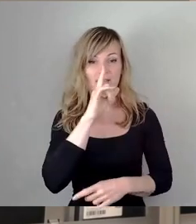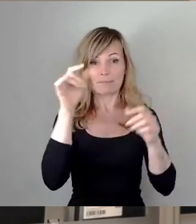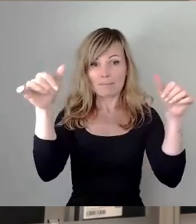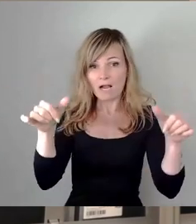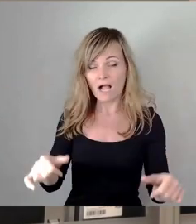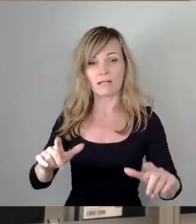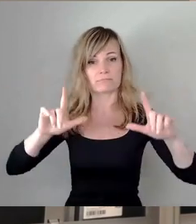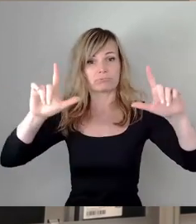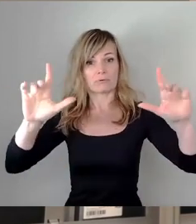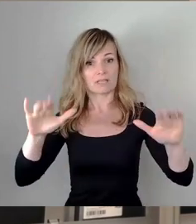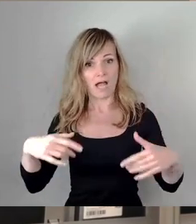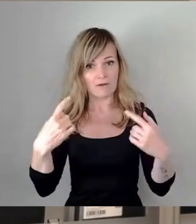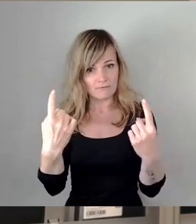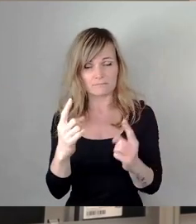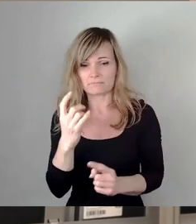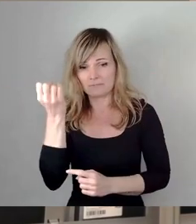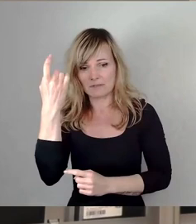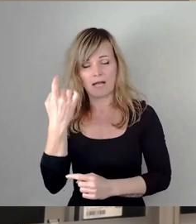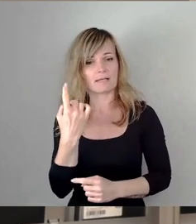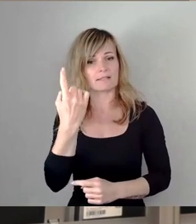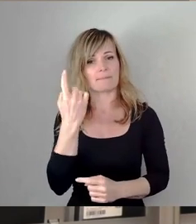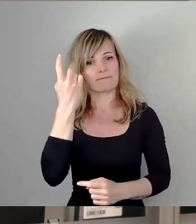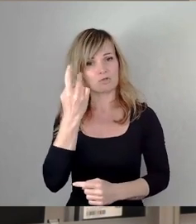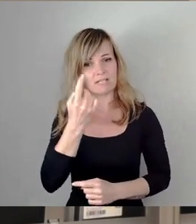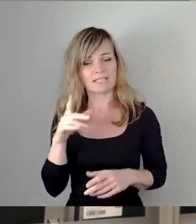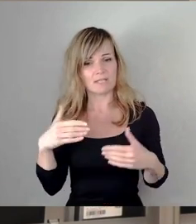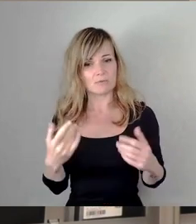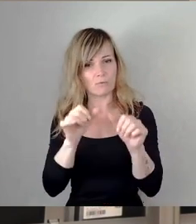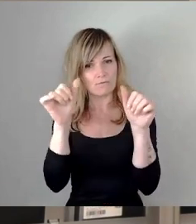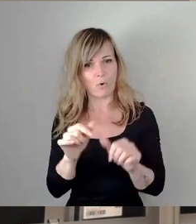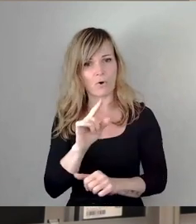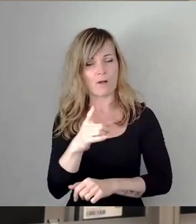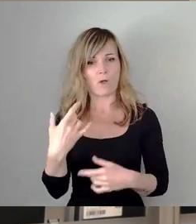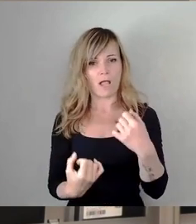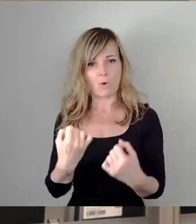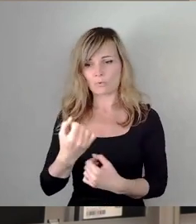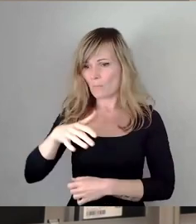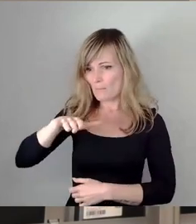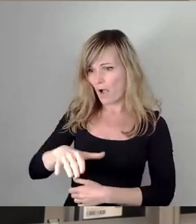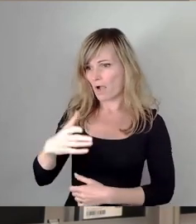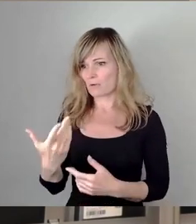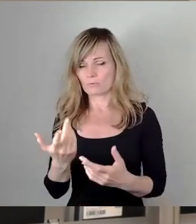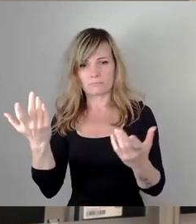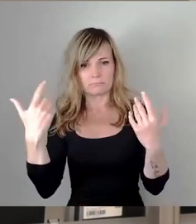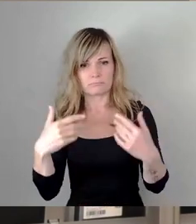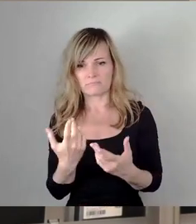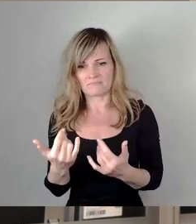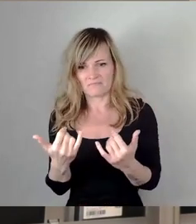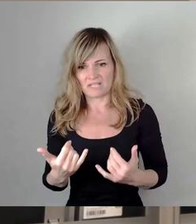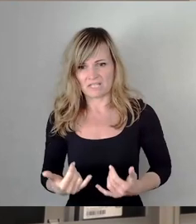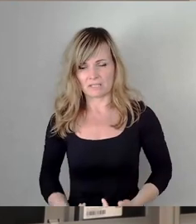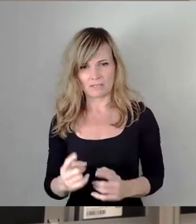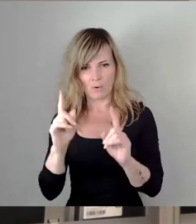dann kann man natürlich selbstverständlich auch in der Art und Weise sein Auto parken oder mit welchem Gefährt man das auch immer macht, dass es in